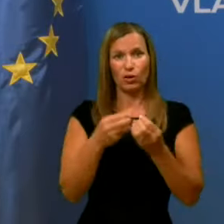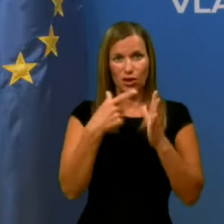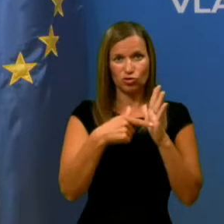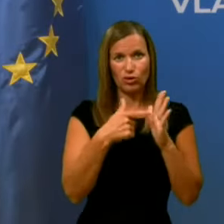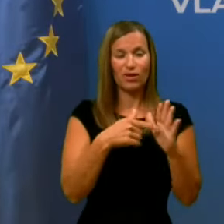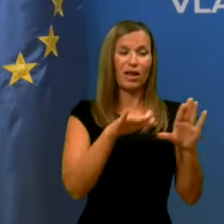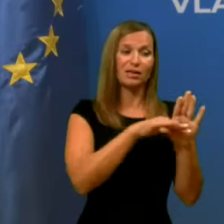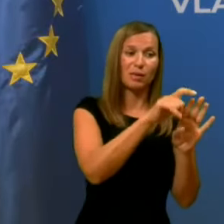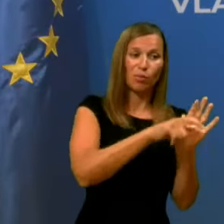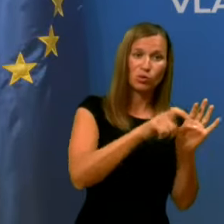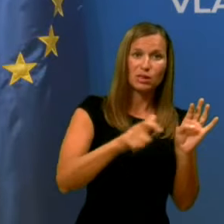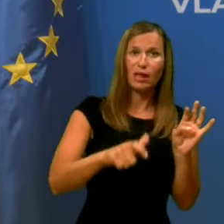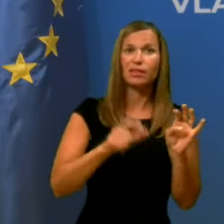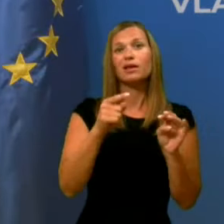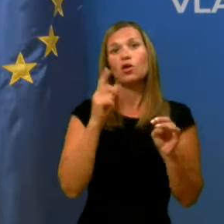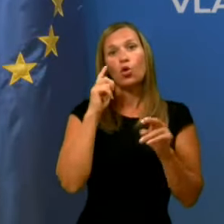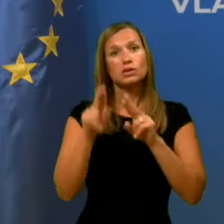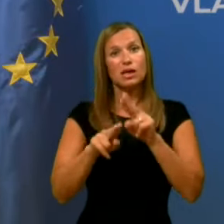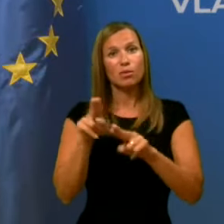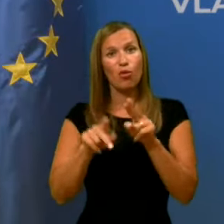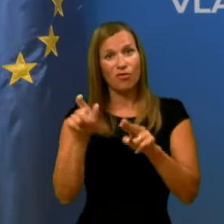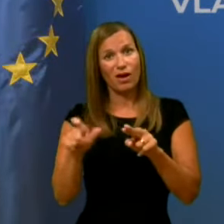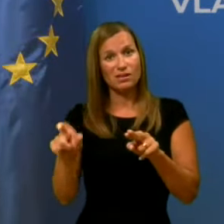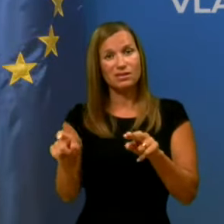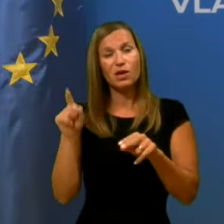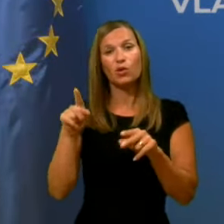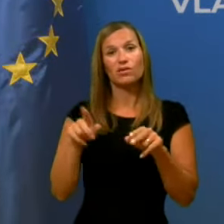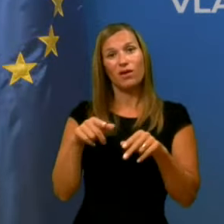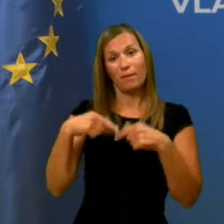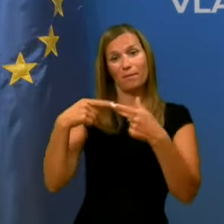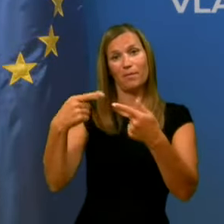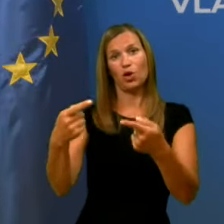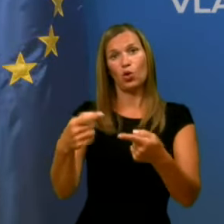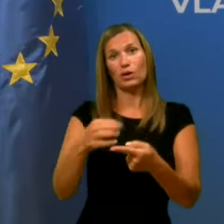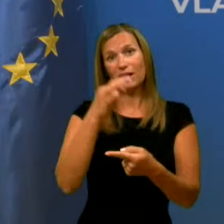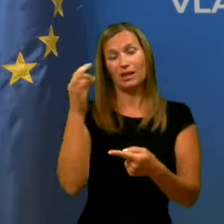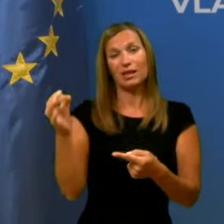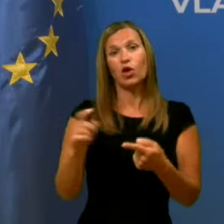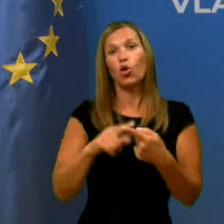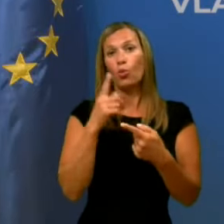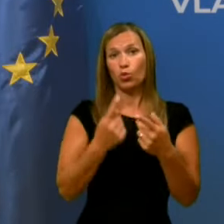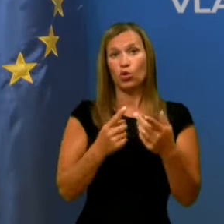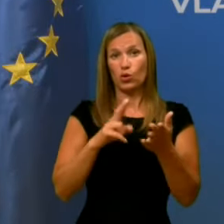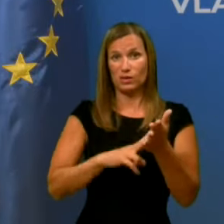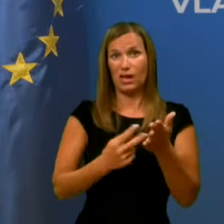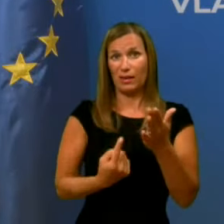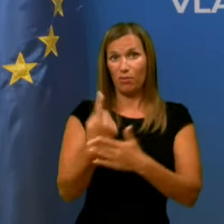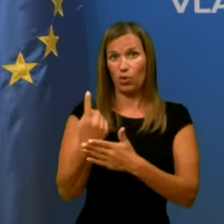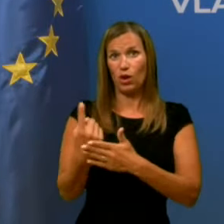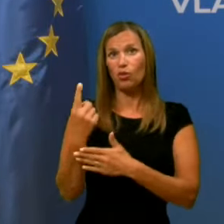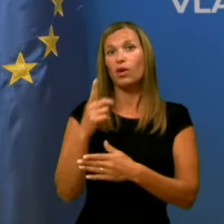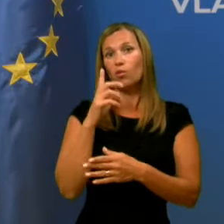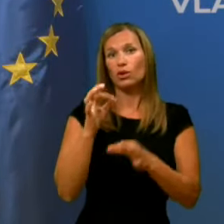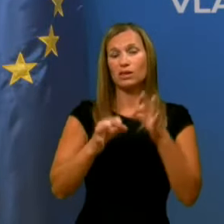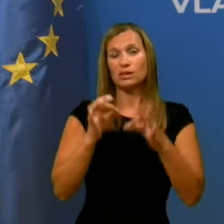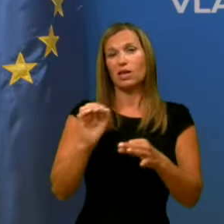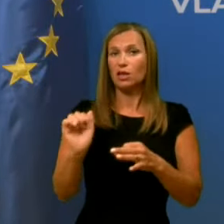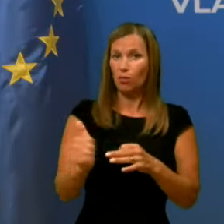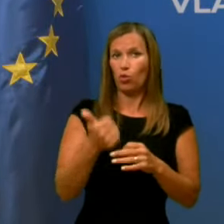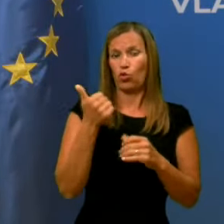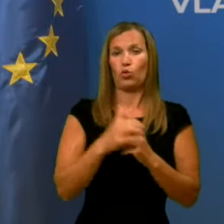zaposlenih in oskrbovancev in v prihodnih dneh svede, vkoliko se bodo znaki pojavljeni, bo testiranje obnovljeno.